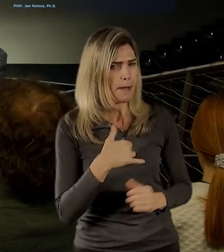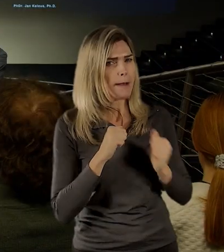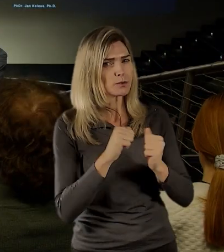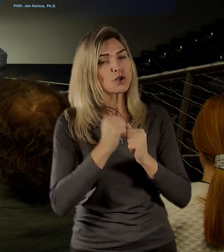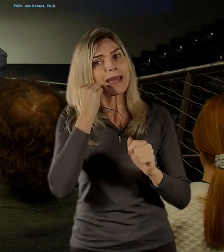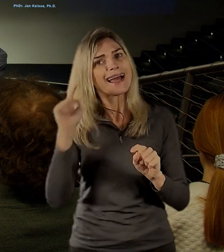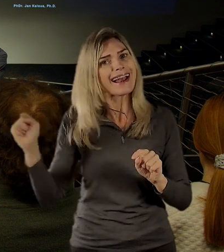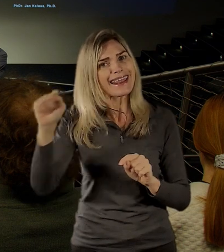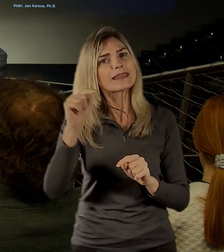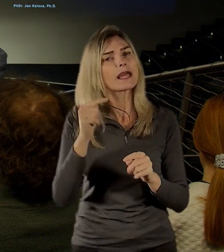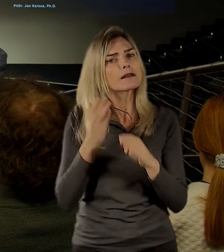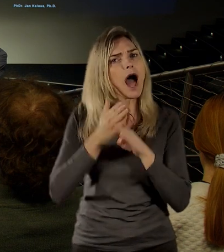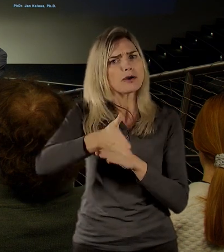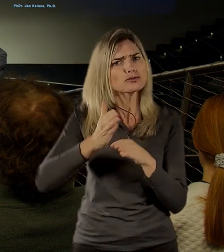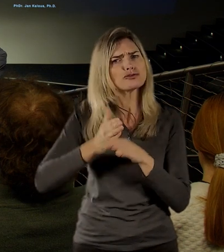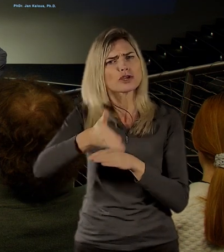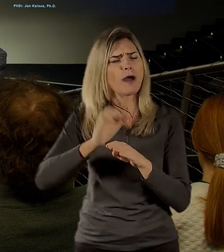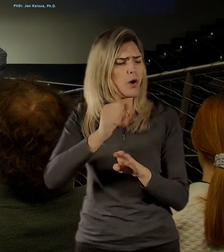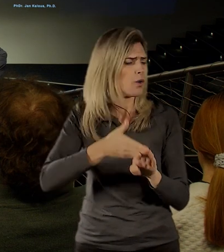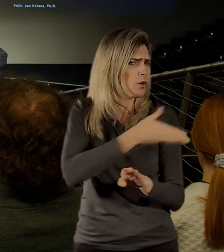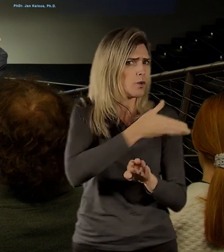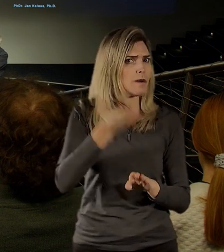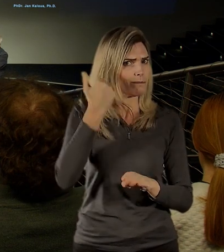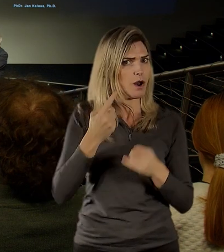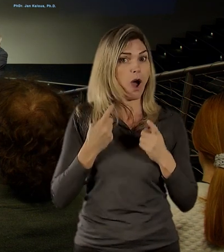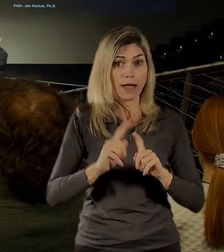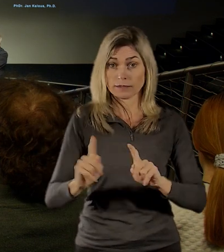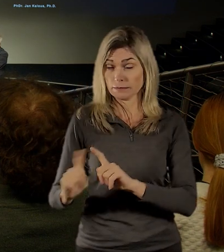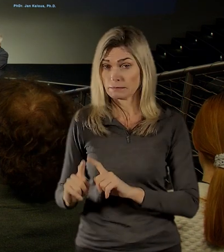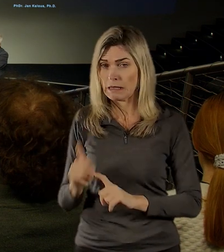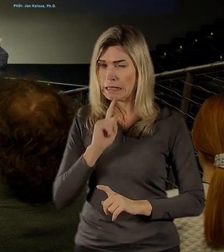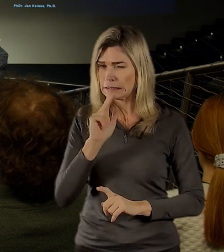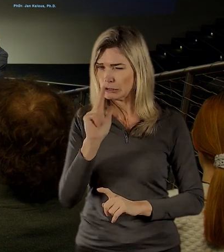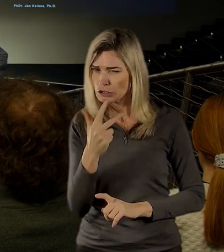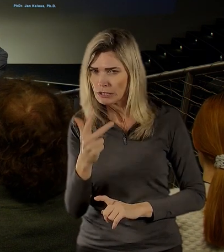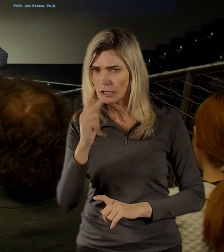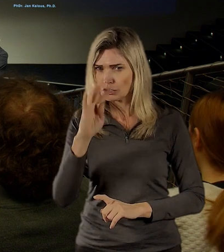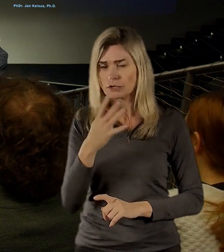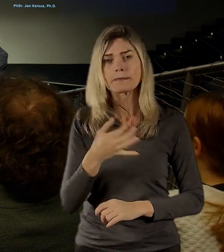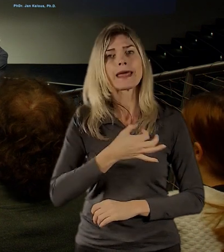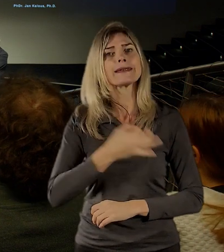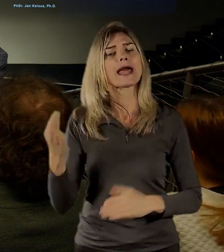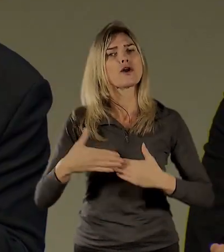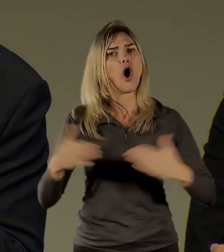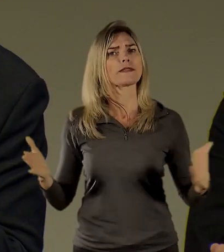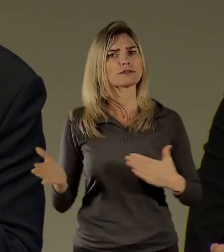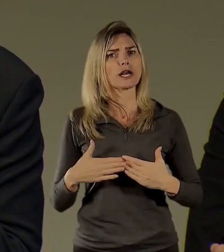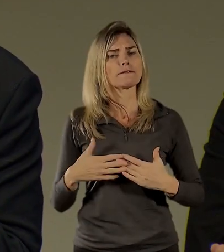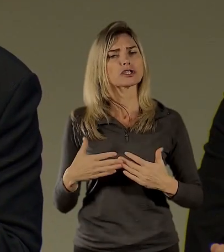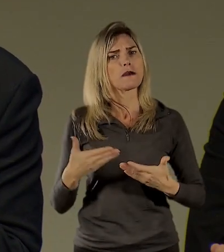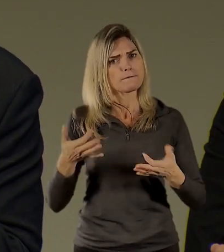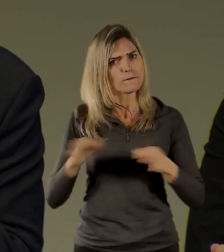chodí vlastně při těch akcích, kterých jsme tam dělali. My jsme tam dělali asi už třikrát nebo čtyřikrát den otevřených dveří. Měli jsme tam taky